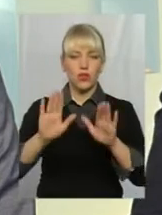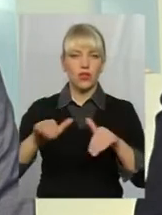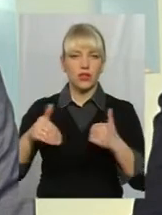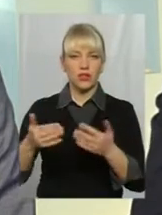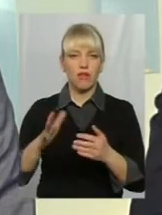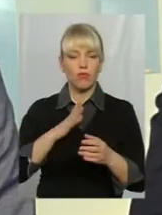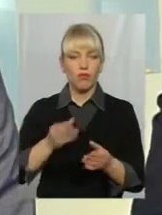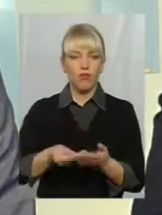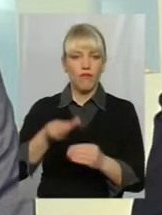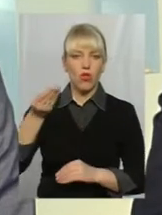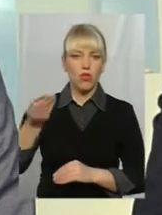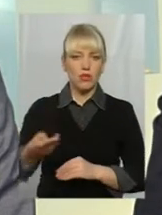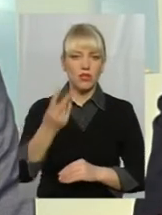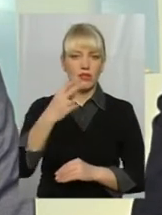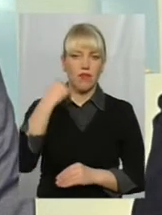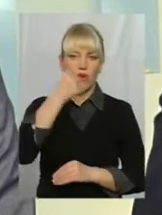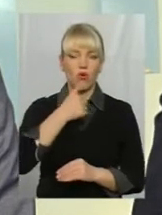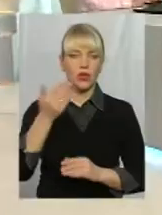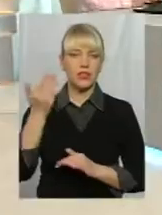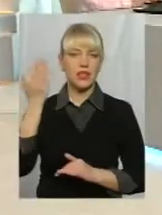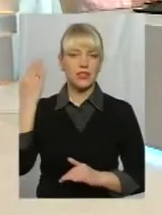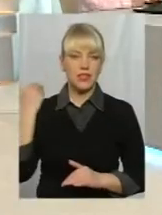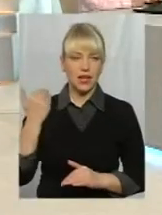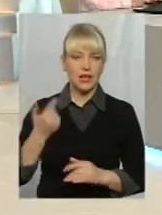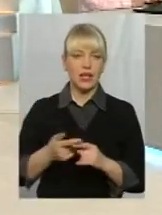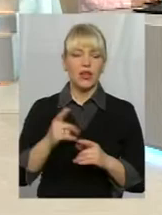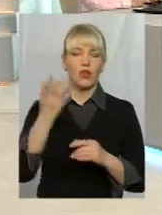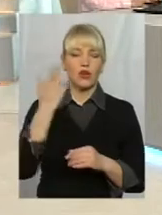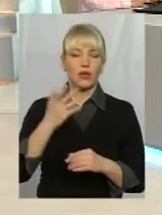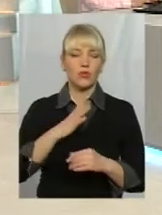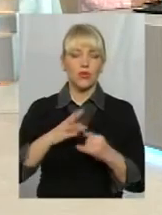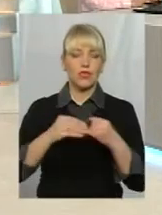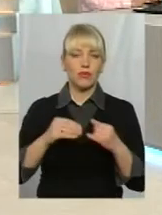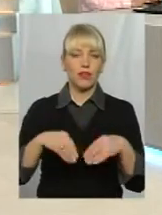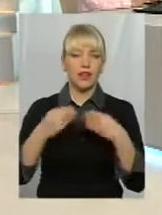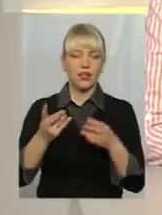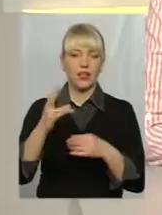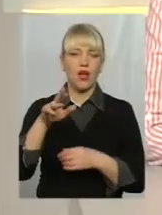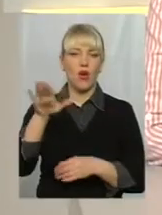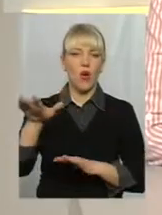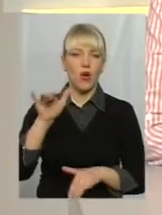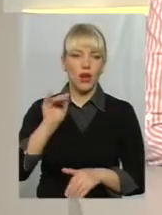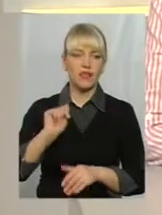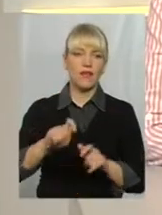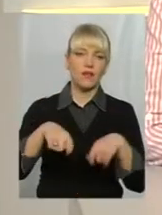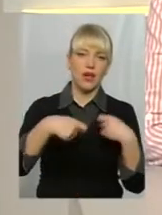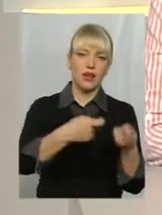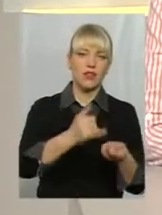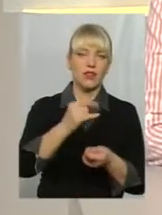назад. а за два роки, відповідно, певна кількість земель була надана і в оренду, і передана власність.